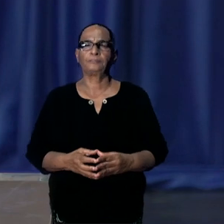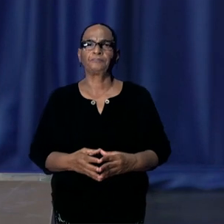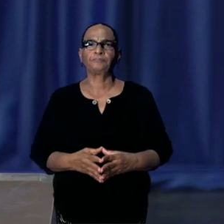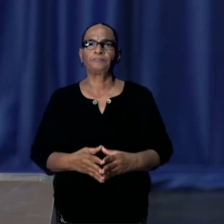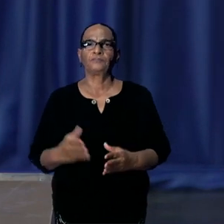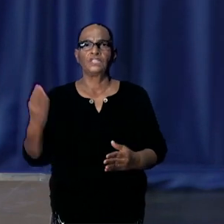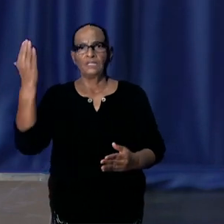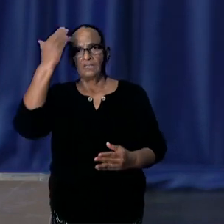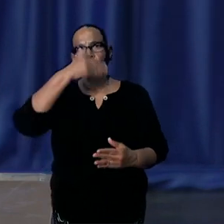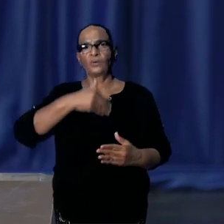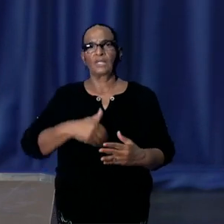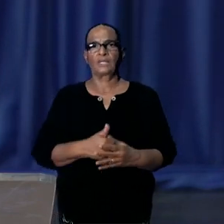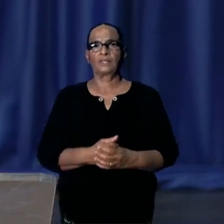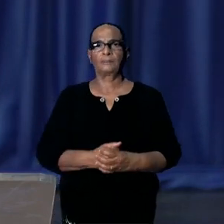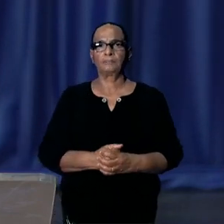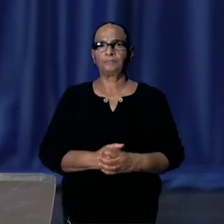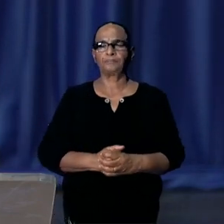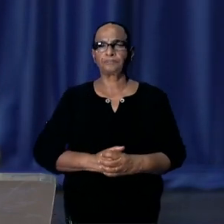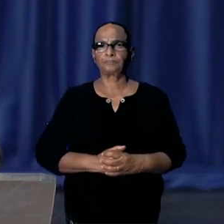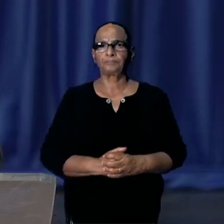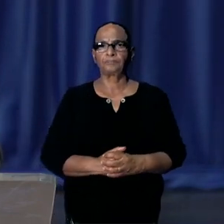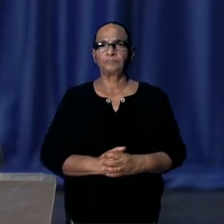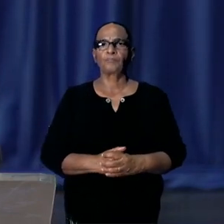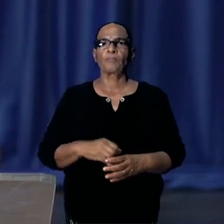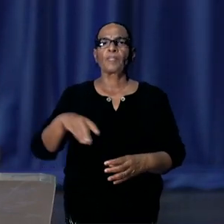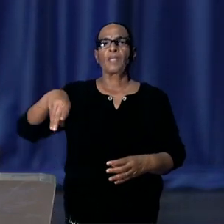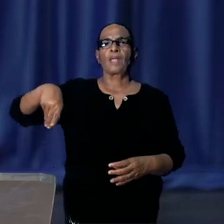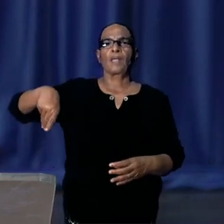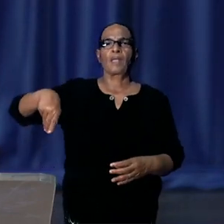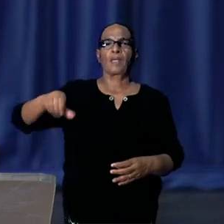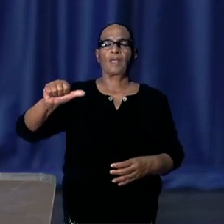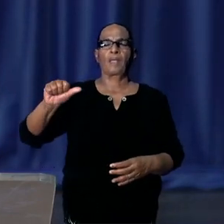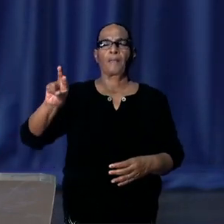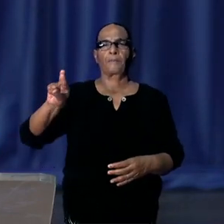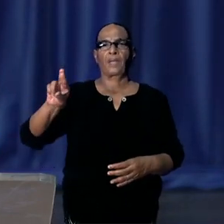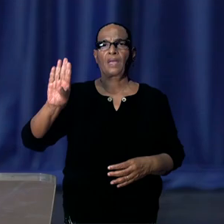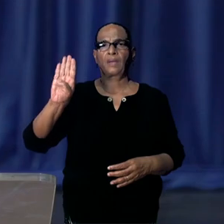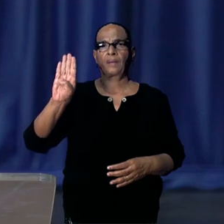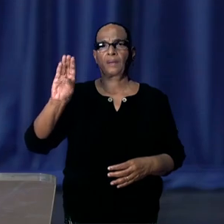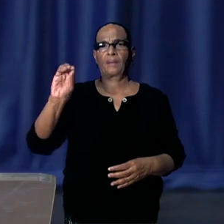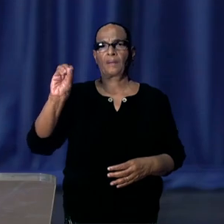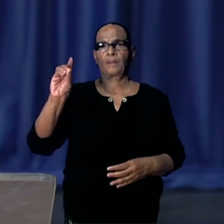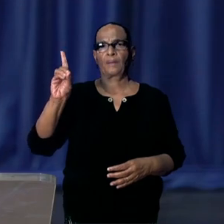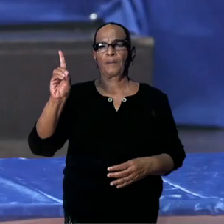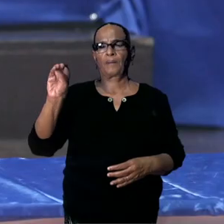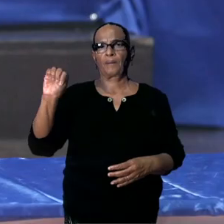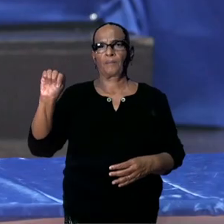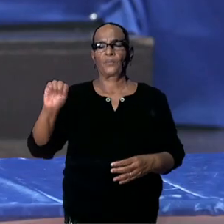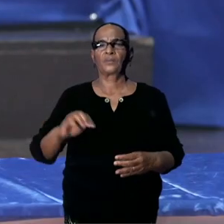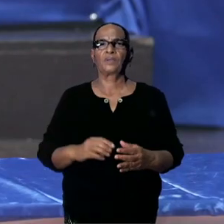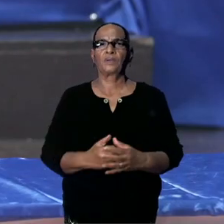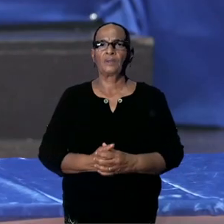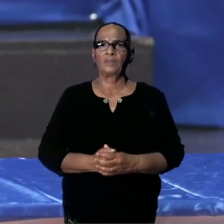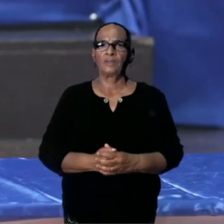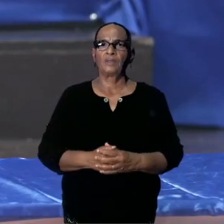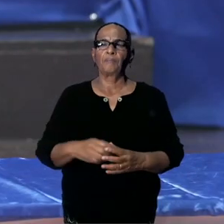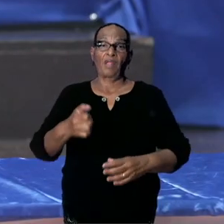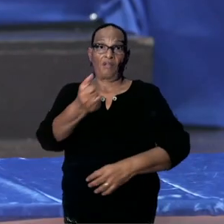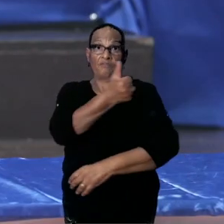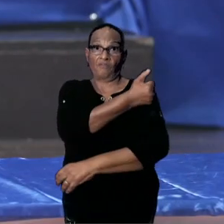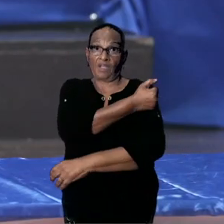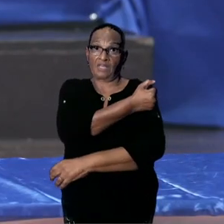Goedemiddag, mijn naam is Zoe de Koenig van Paarbode. Ik heb vragen in verband met het vaccin